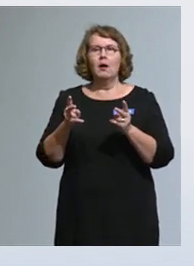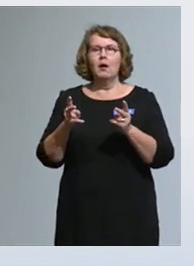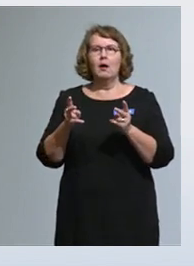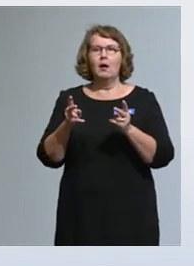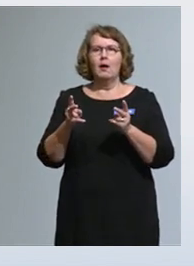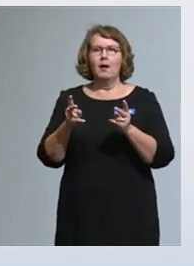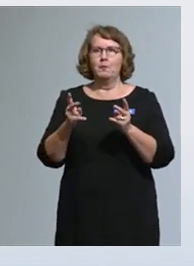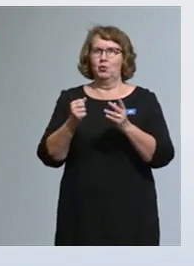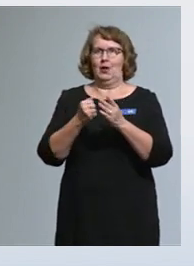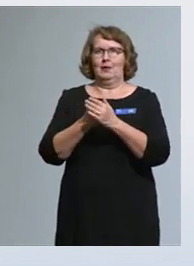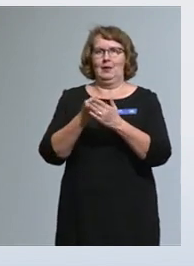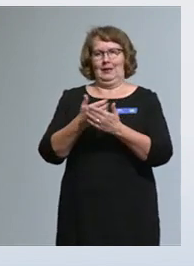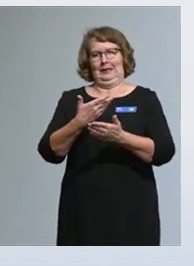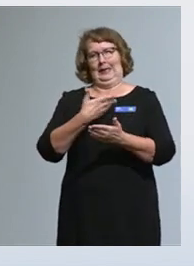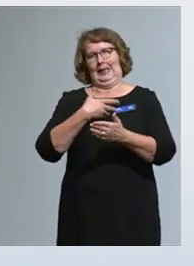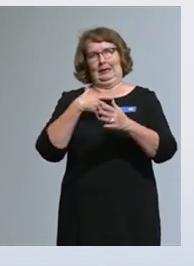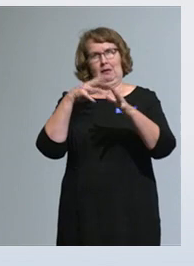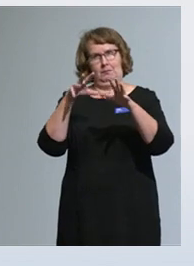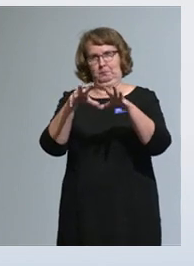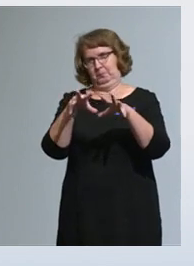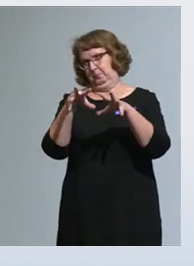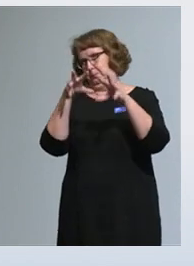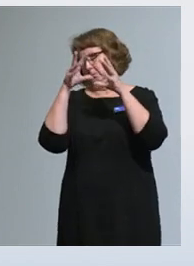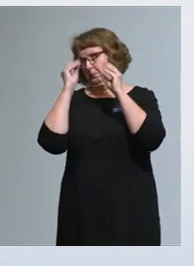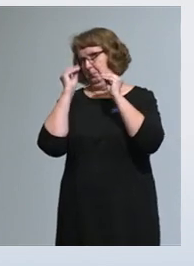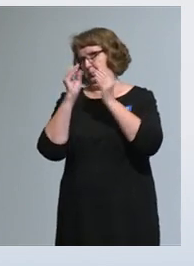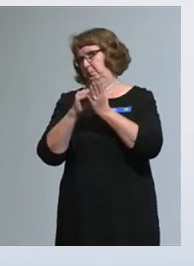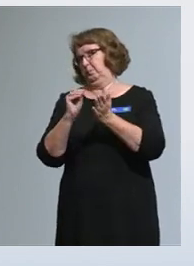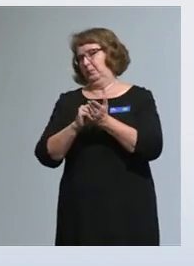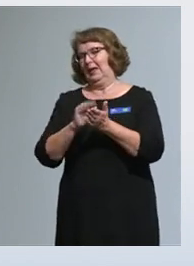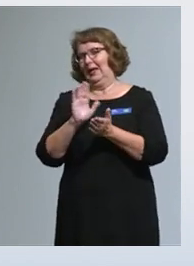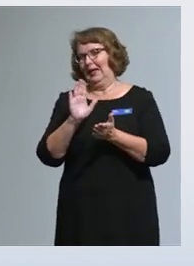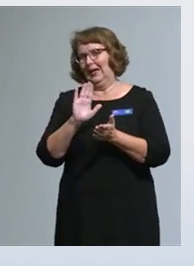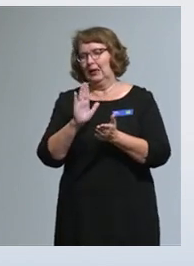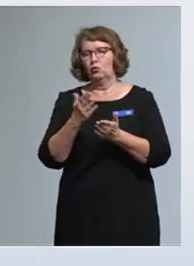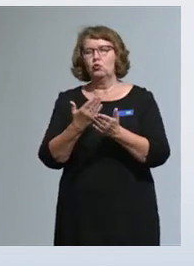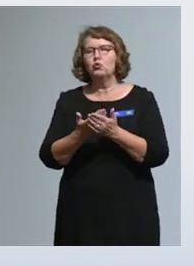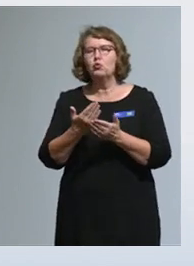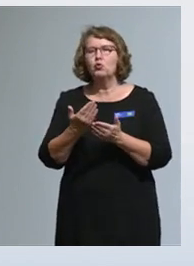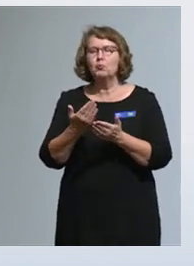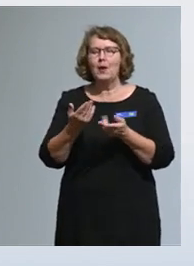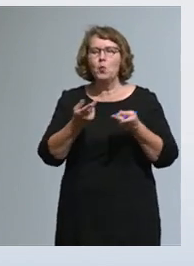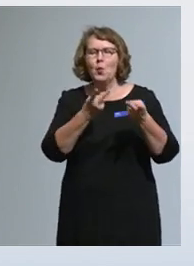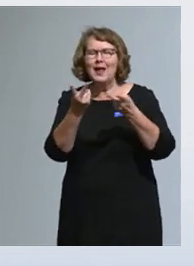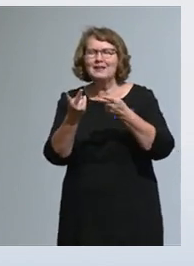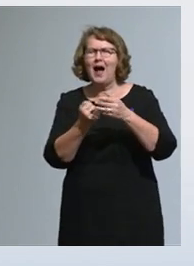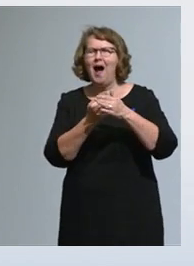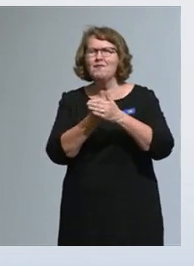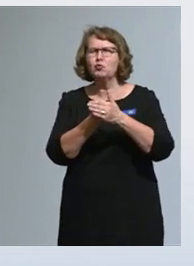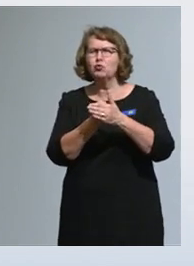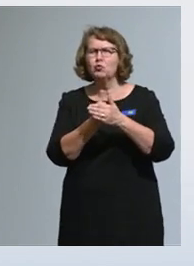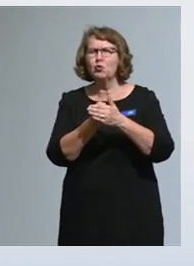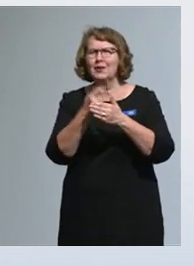pitkälle meneviä johtopäätöksiä, koska tiedämme myös, että meillä täytyy tarkentaa tätä yleisavustuskäsitettä, koska voi olla, että sitä